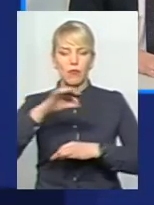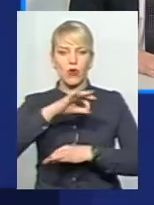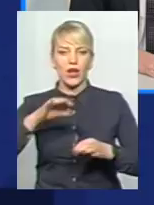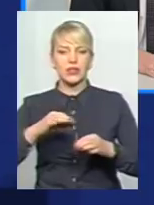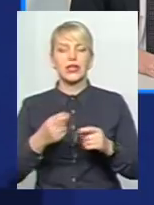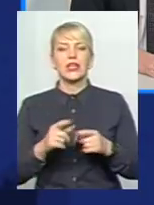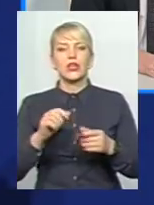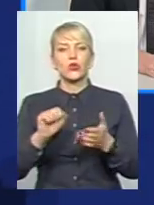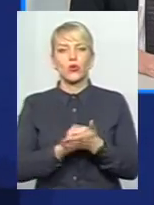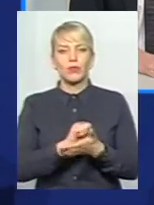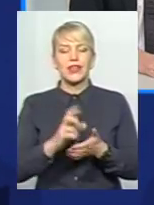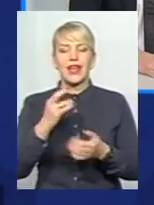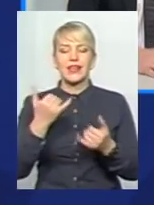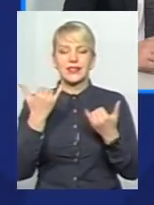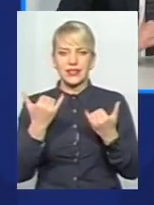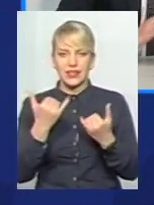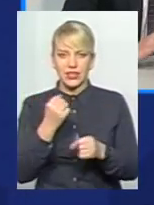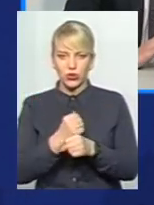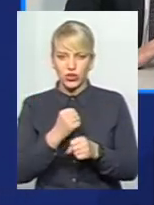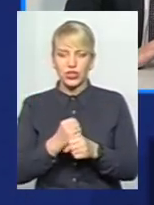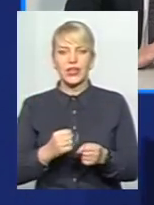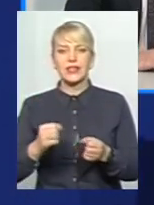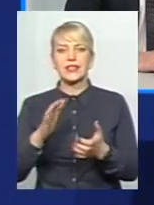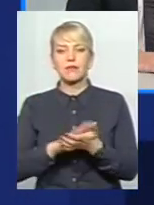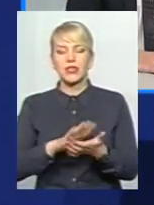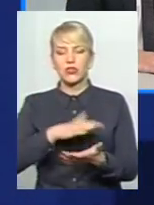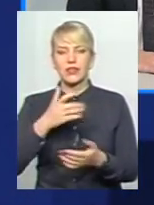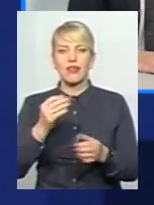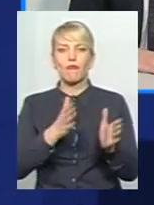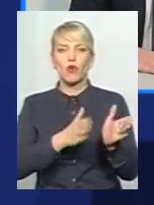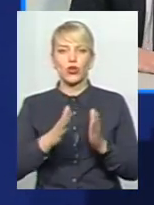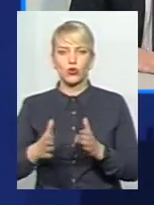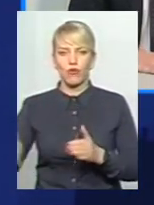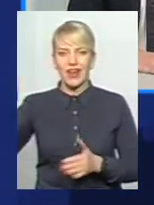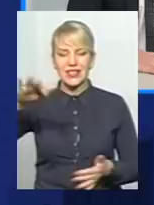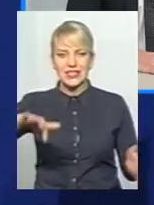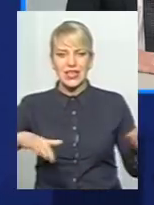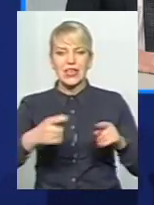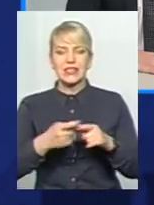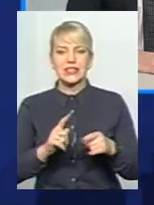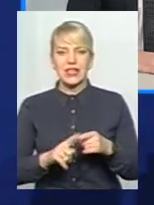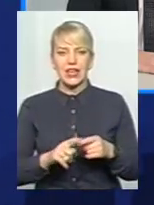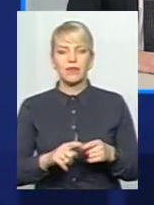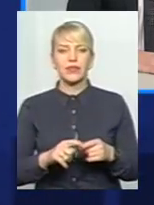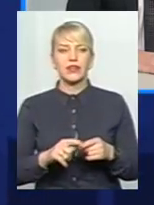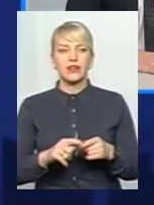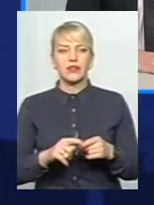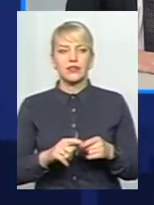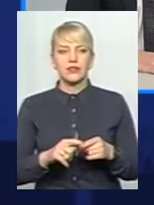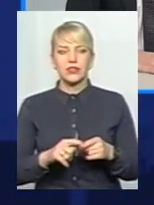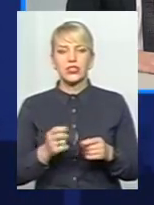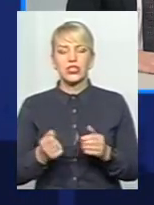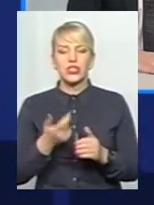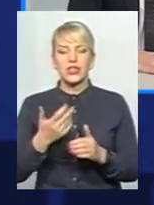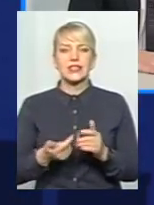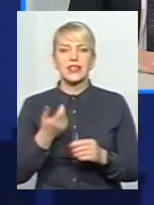діюче сміттєзвалище. Це впорядкування схилів, це відведення фільтрату і це рекультивація через кілька